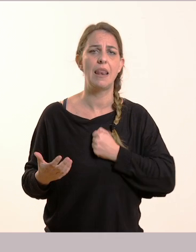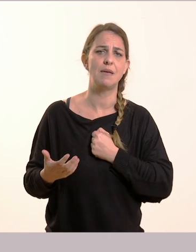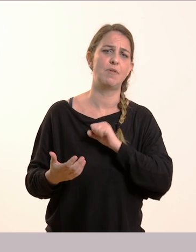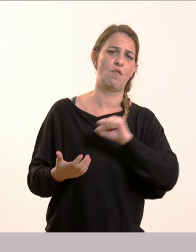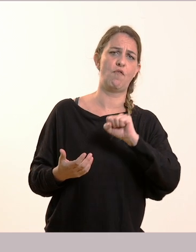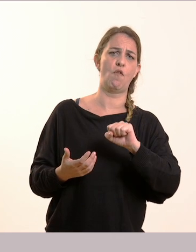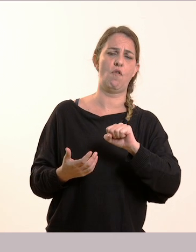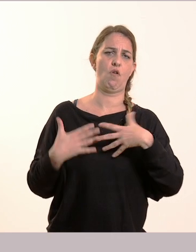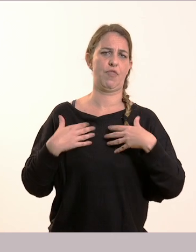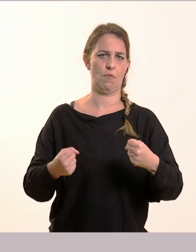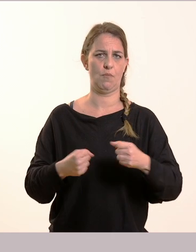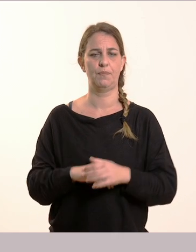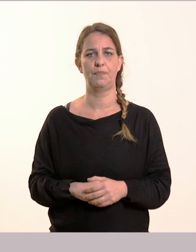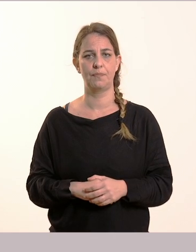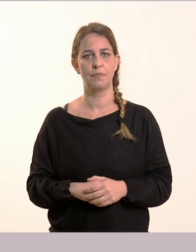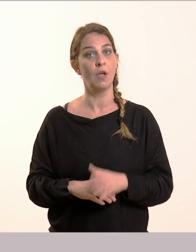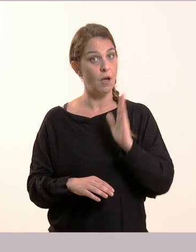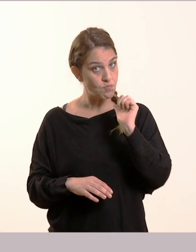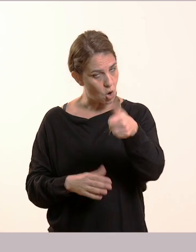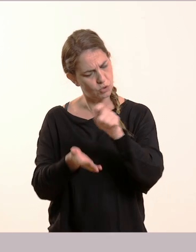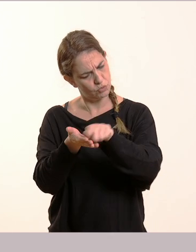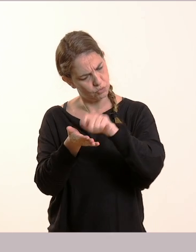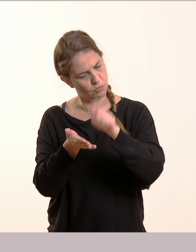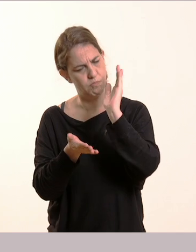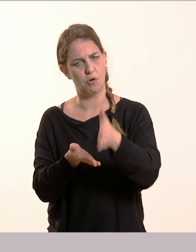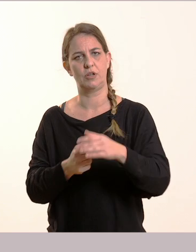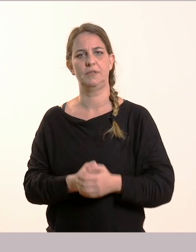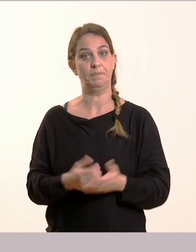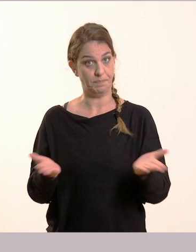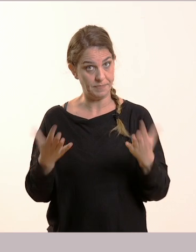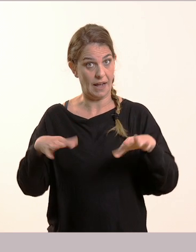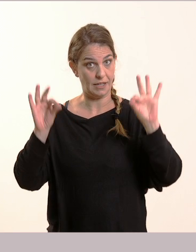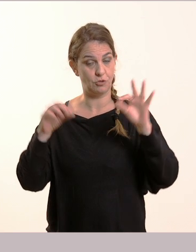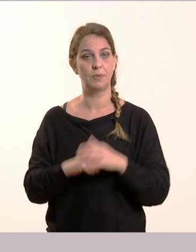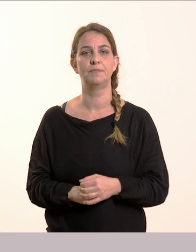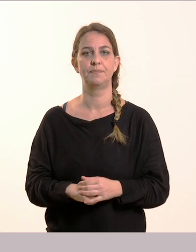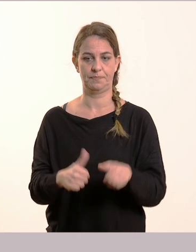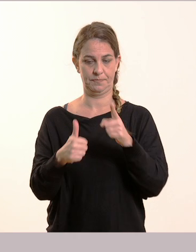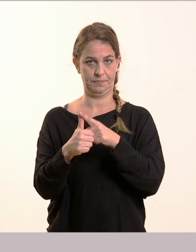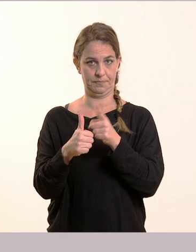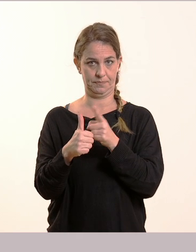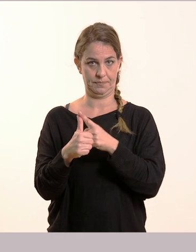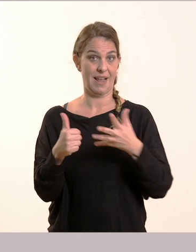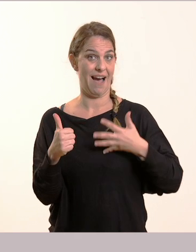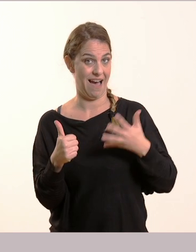μπορείτε θα τα γράφετε και εσείς στο τετράδιό σας, εντάξει. Πάμε λοιπόν. Έχουμε χαρά,